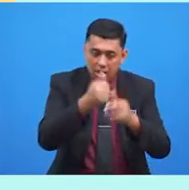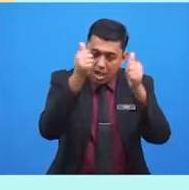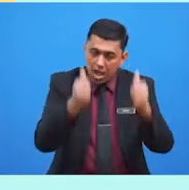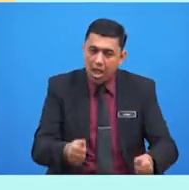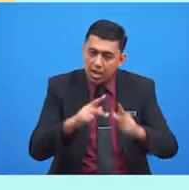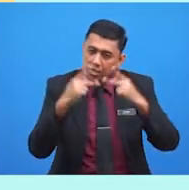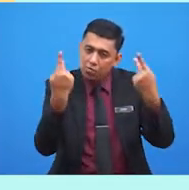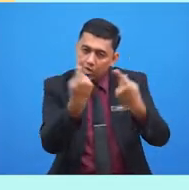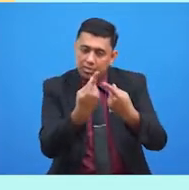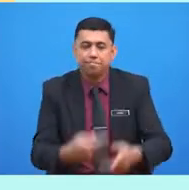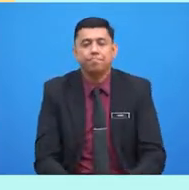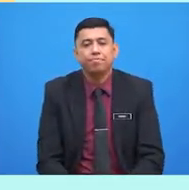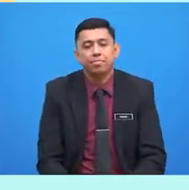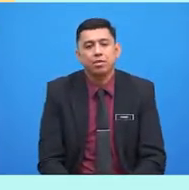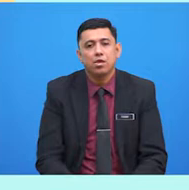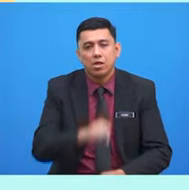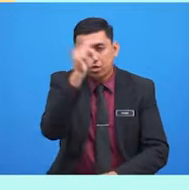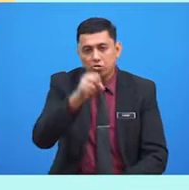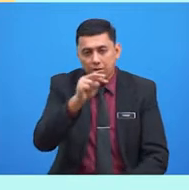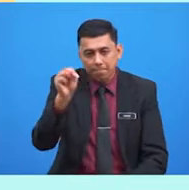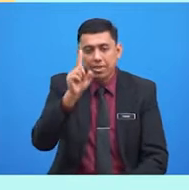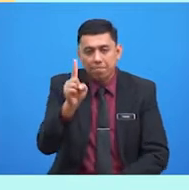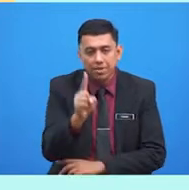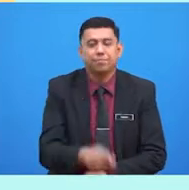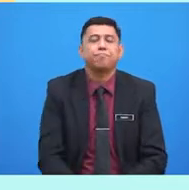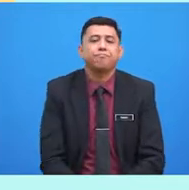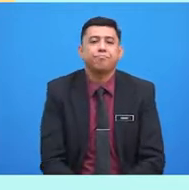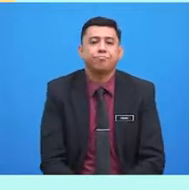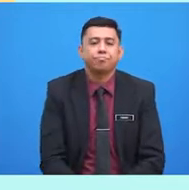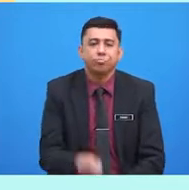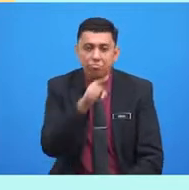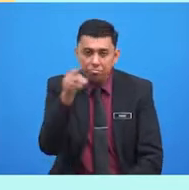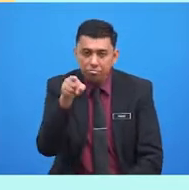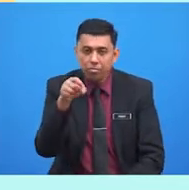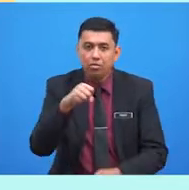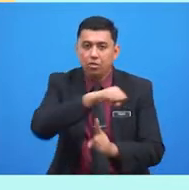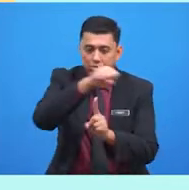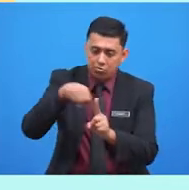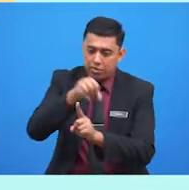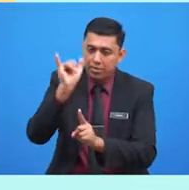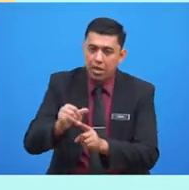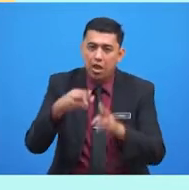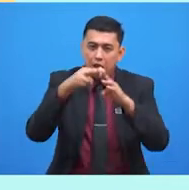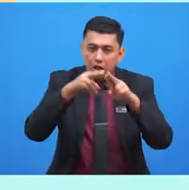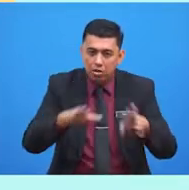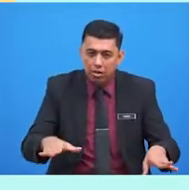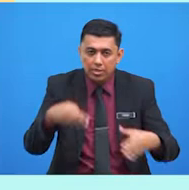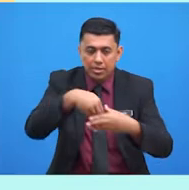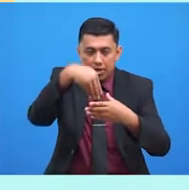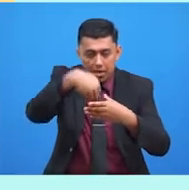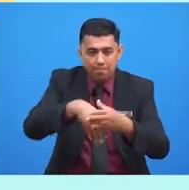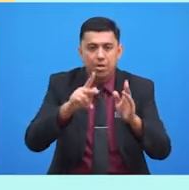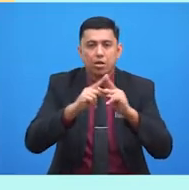keluarga. Soalan pertama, suasana yang harmoni di dalam